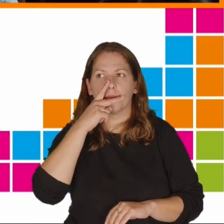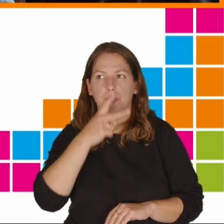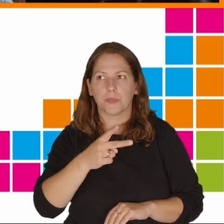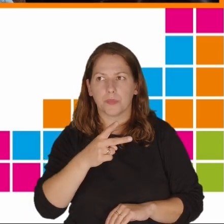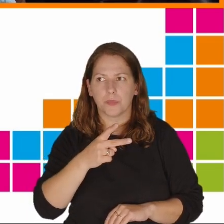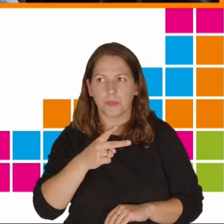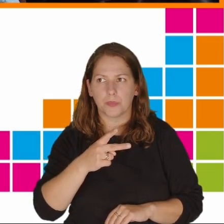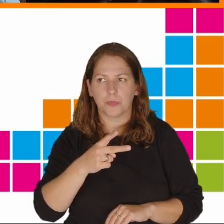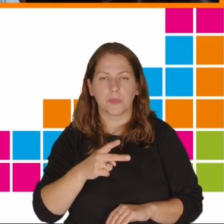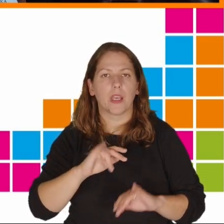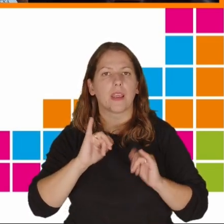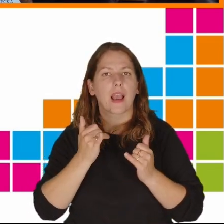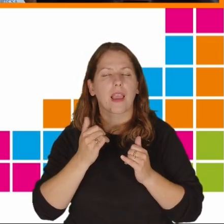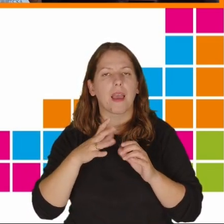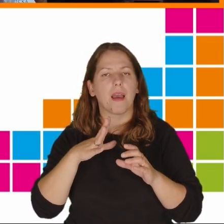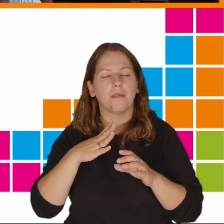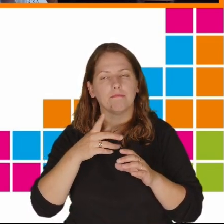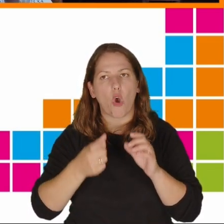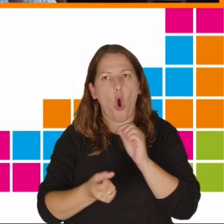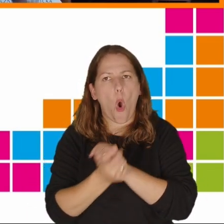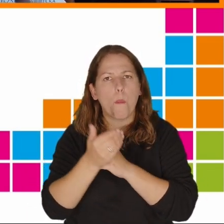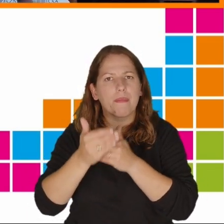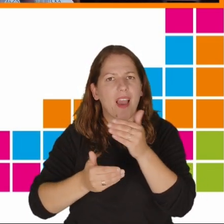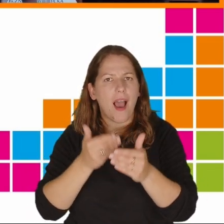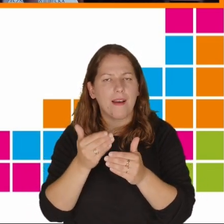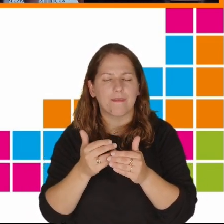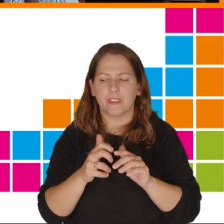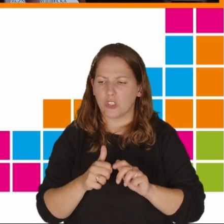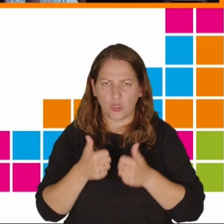jakie mamy objawy i co się dzieje.